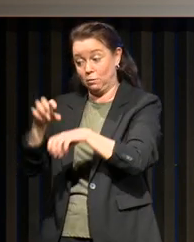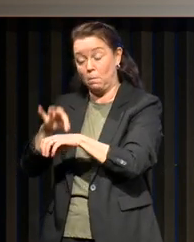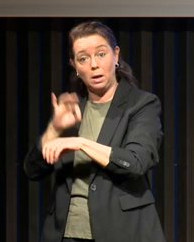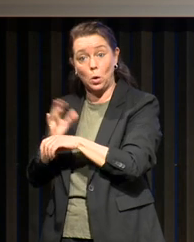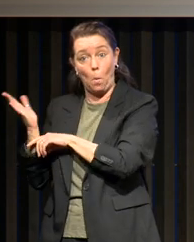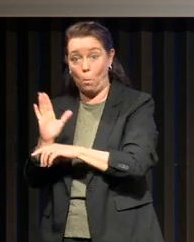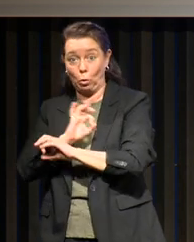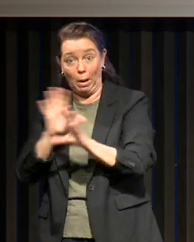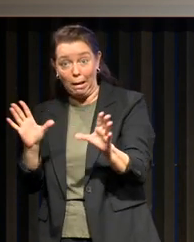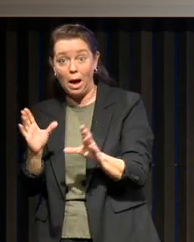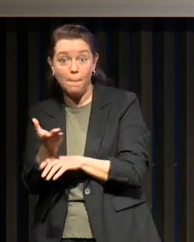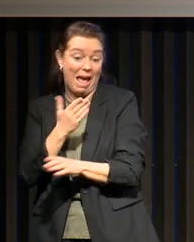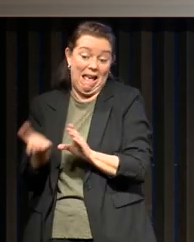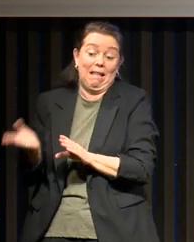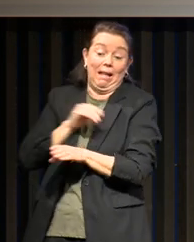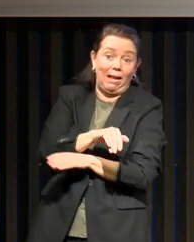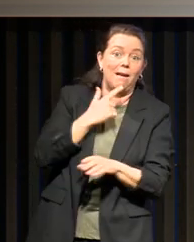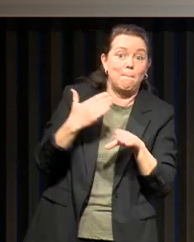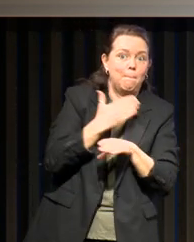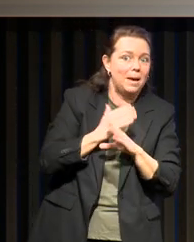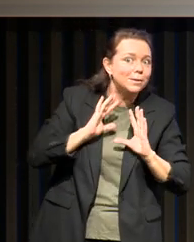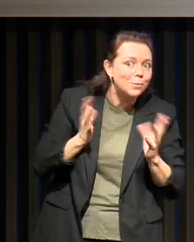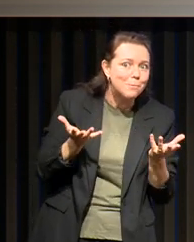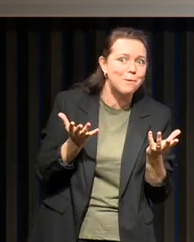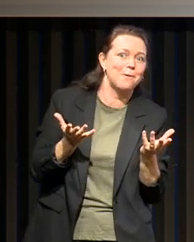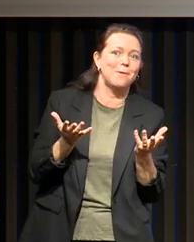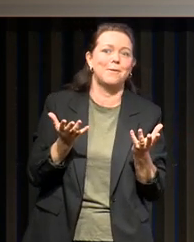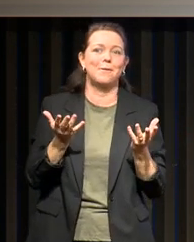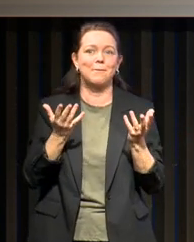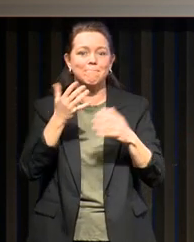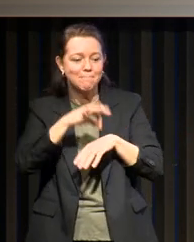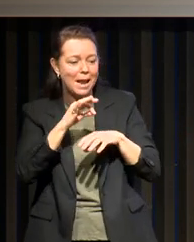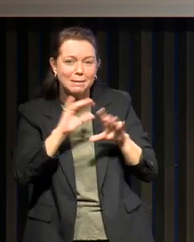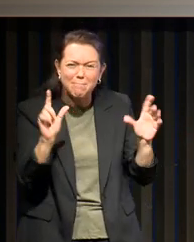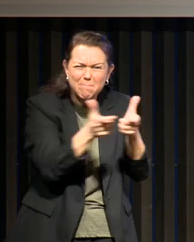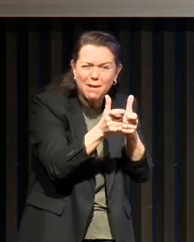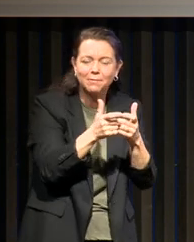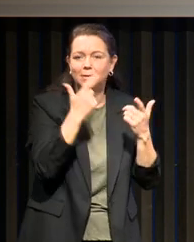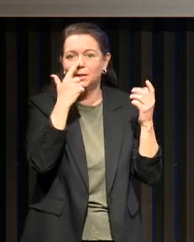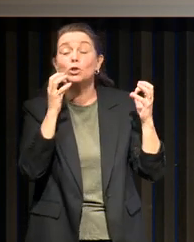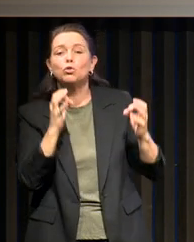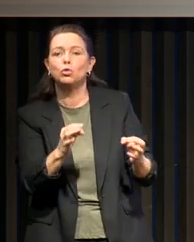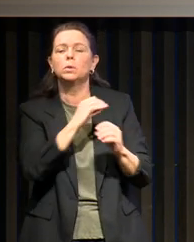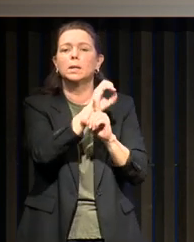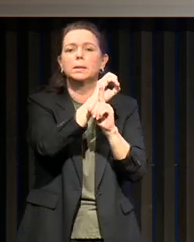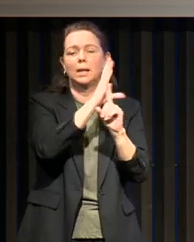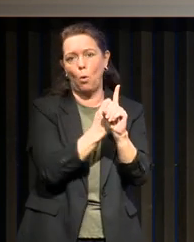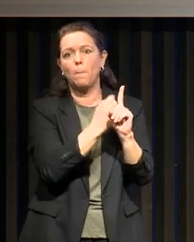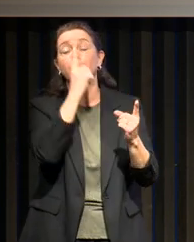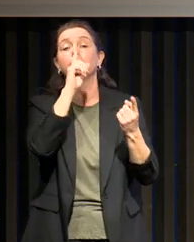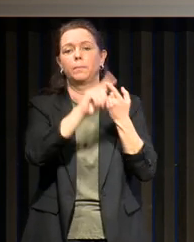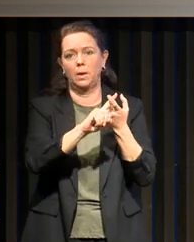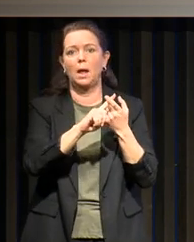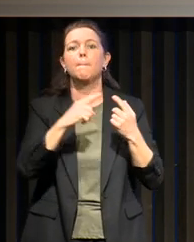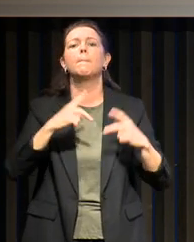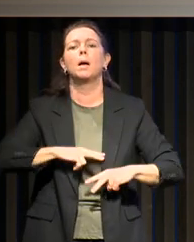-dire l'arrière cuisine de la médecine. Comment se construit, comment s'explorent les maladies, notamment le syndrome d'apnée obstructive du sommeil ? Vous savez, souvent